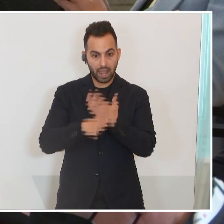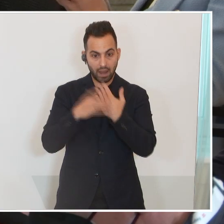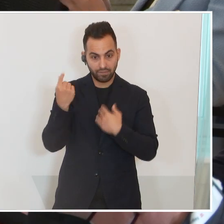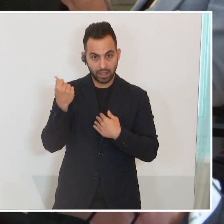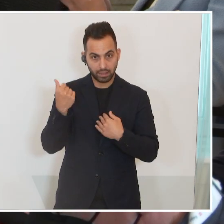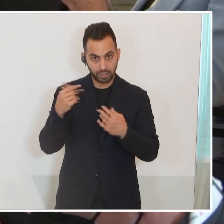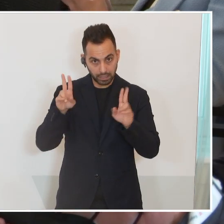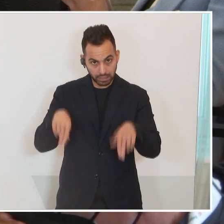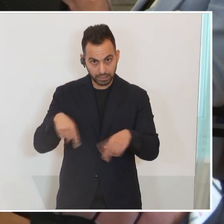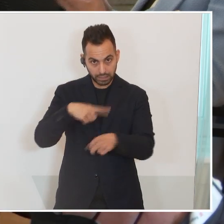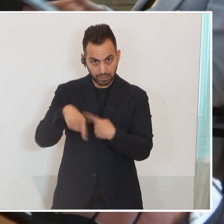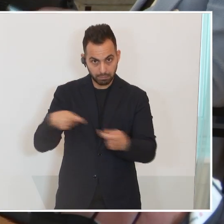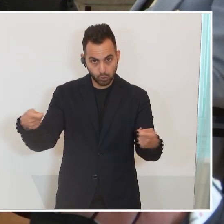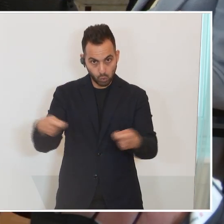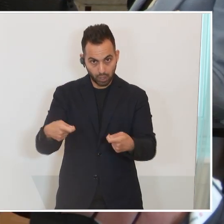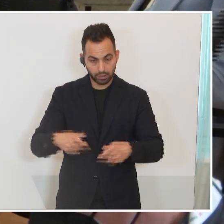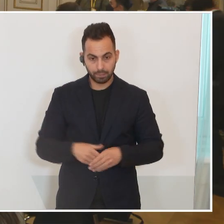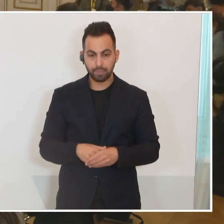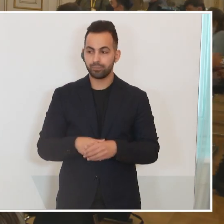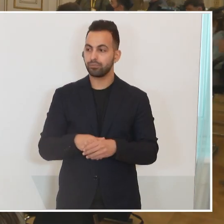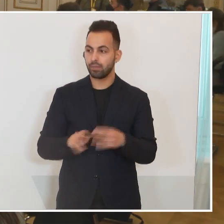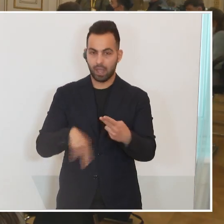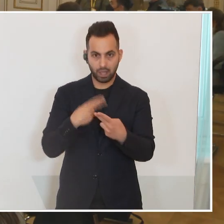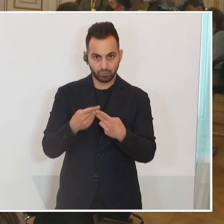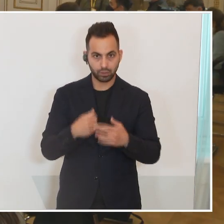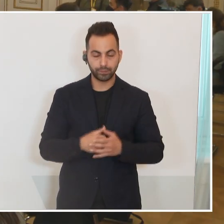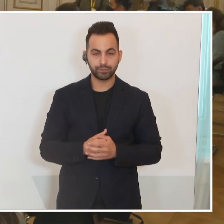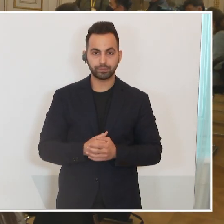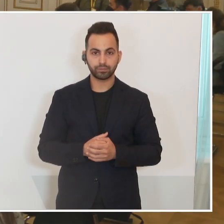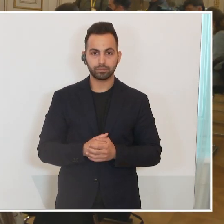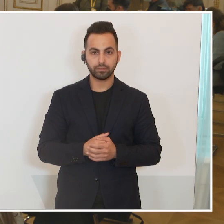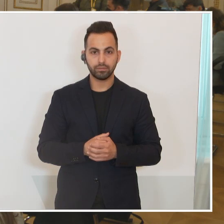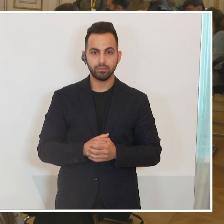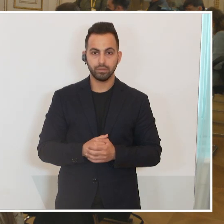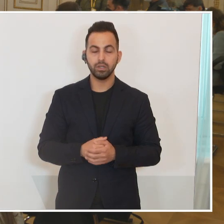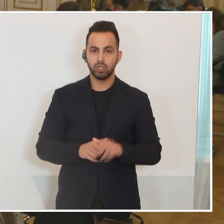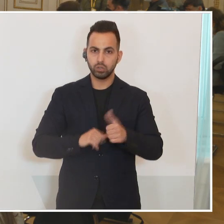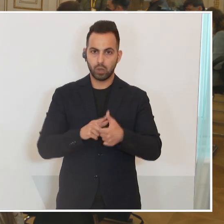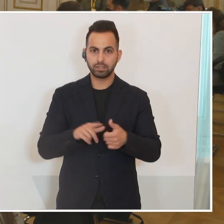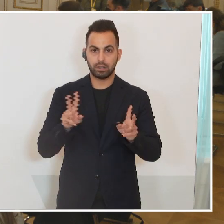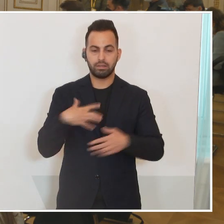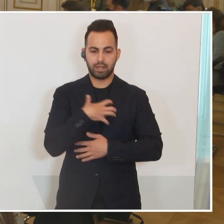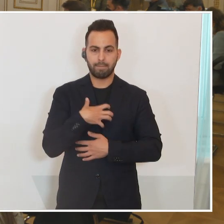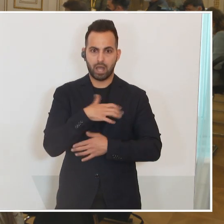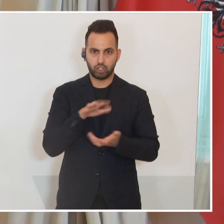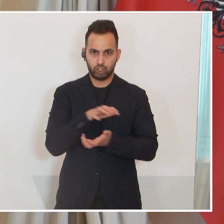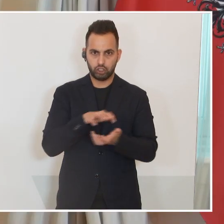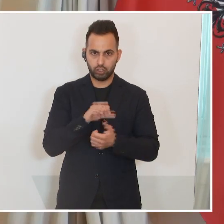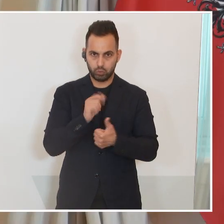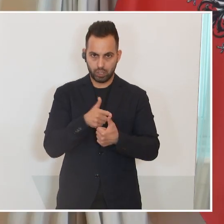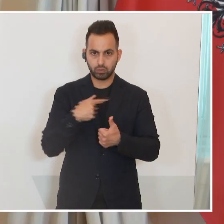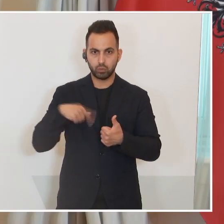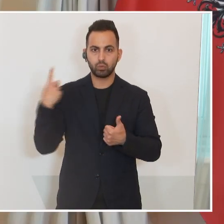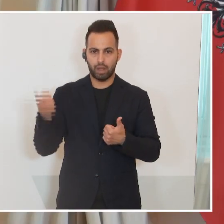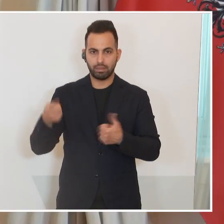zurechtbezogen worden? Also, ich fange mit dem tatsächlich Dramatischen an und komme dann zur